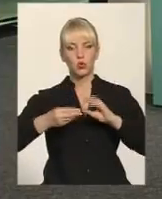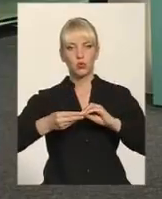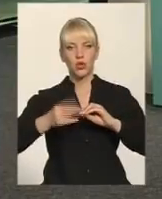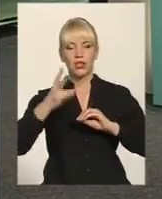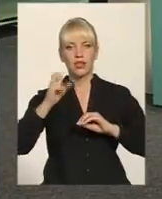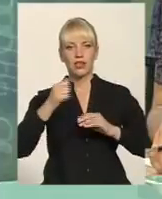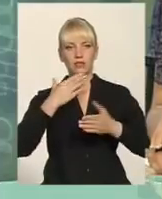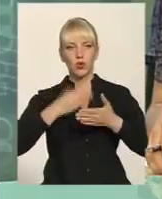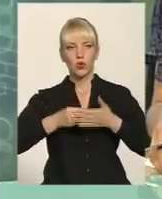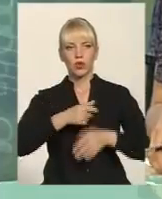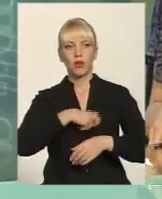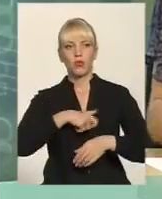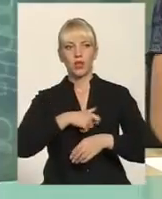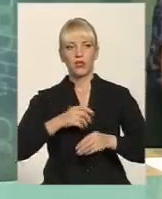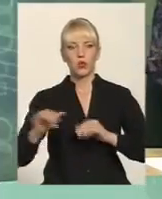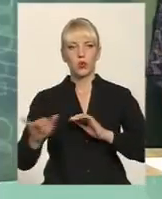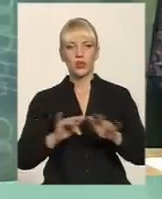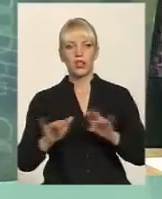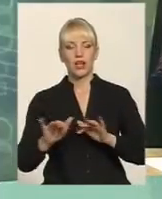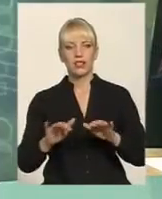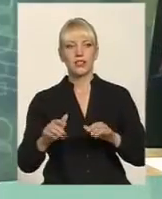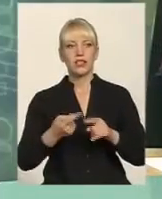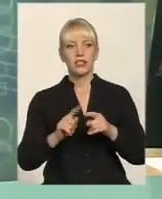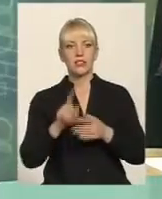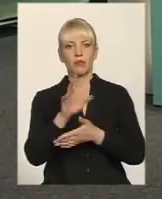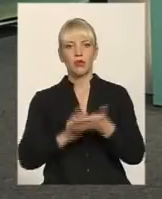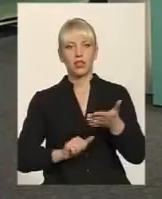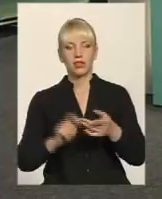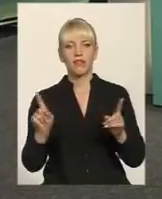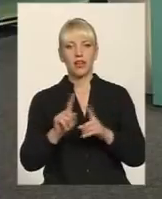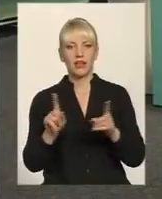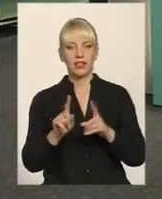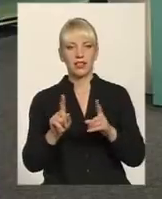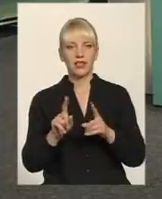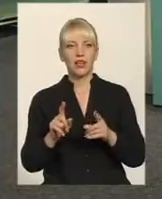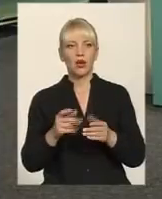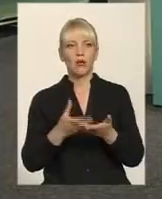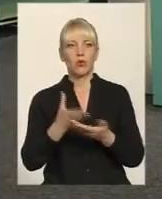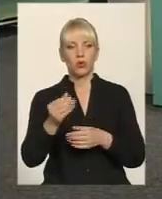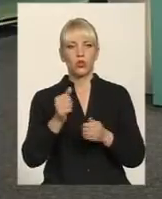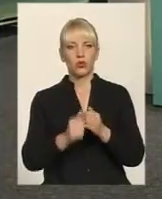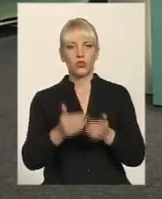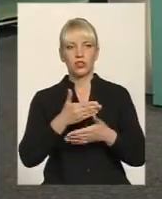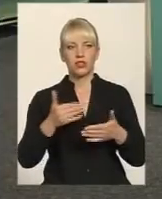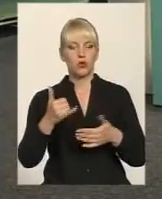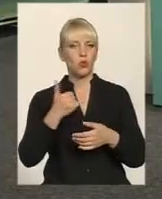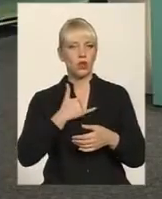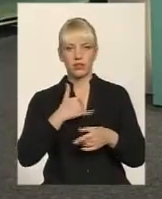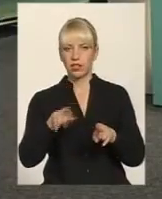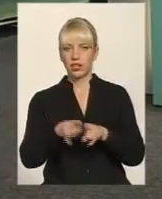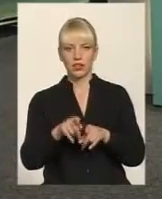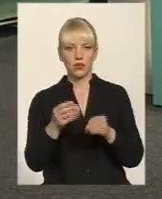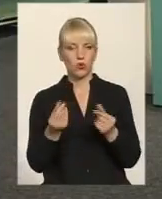свою депутатську діяльність саме з тих податків, які платить кожен з нас. Немає у народного депутата коштів на депутатську діяльність